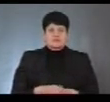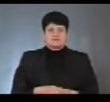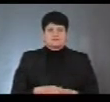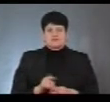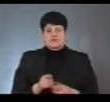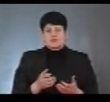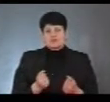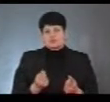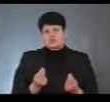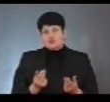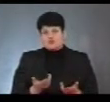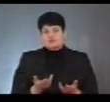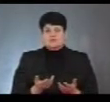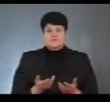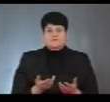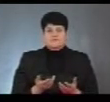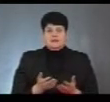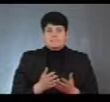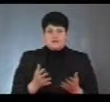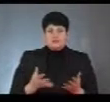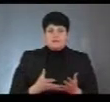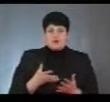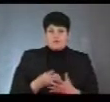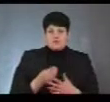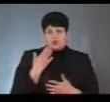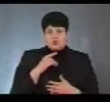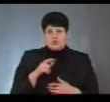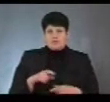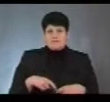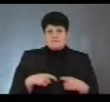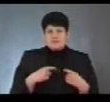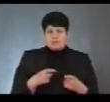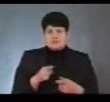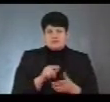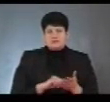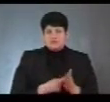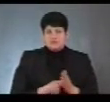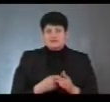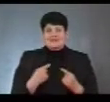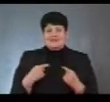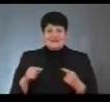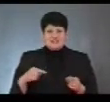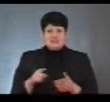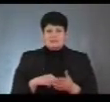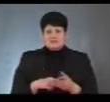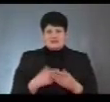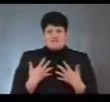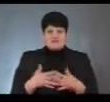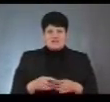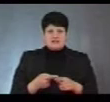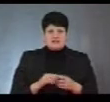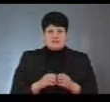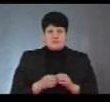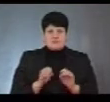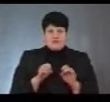отримують кошти, більше проплати, коли люди до них бігають за тими довідками. Інші міста вже цю проблему вирішили, ЖЕКи